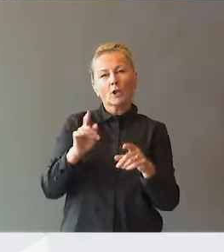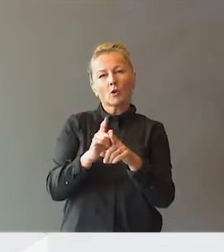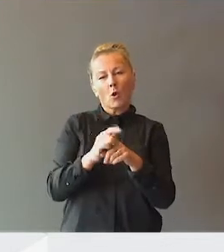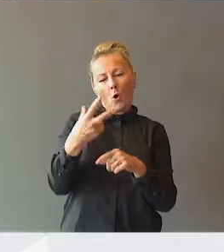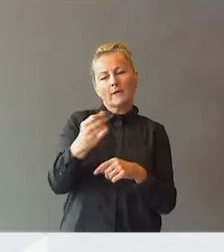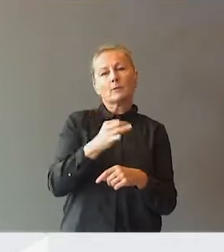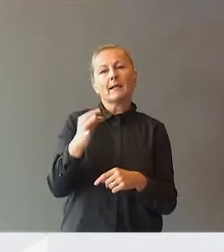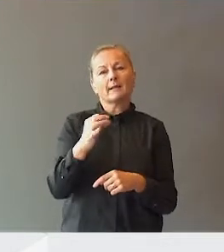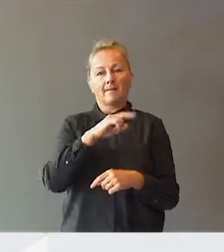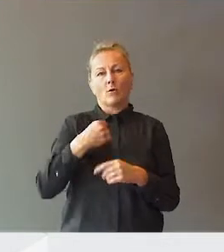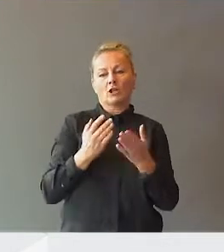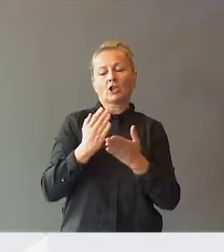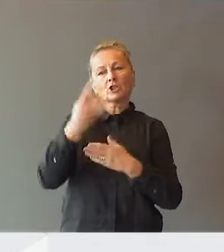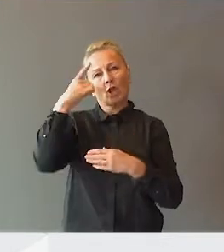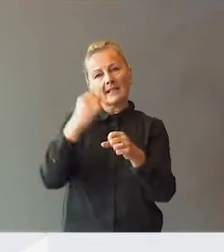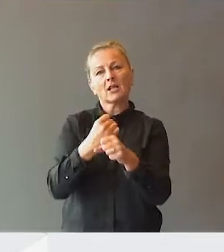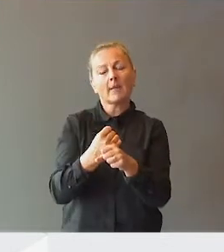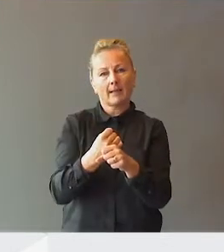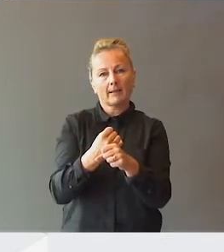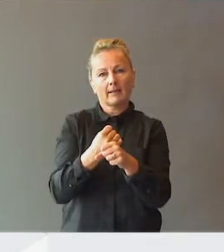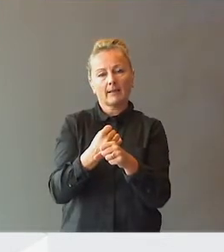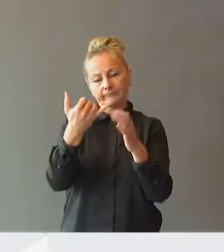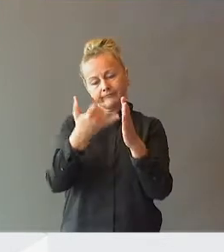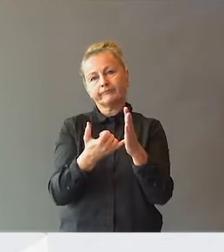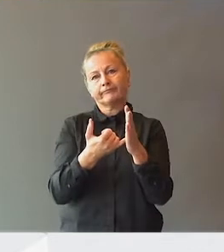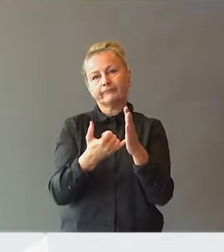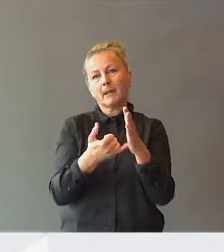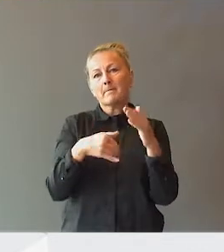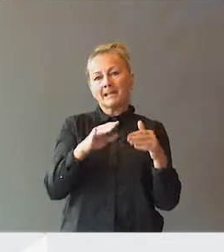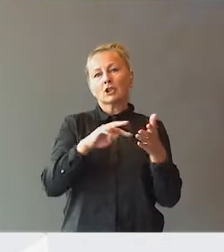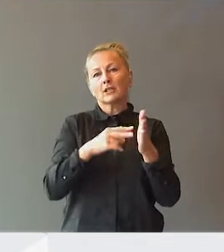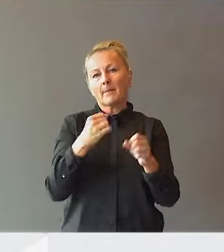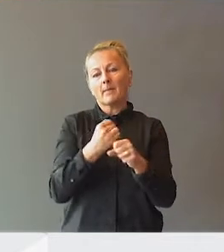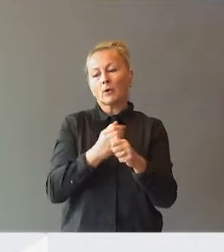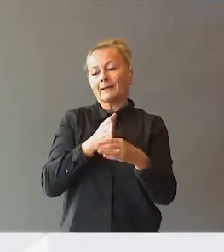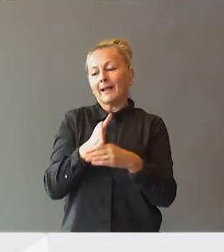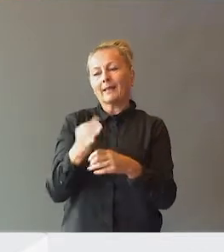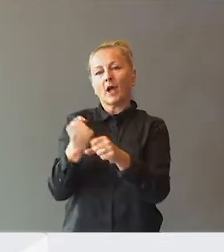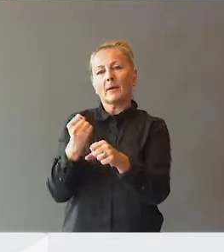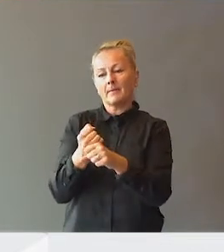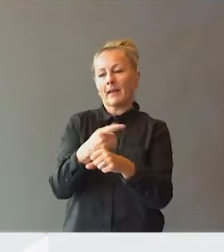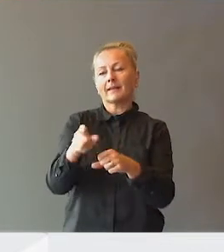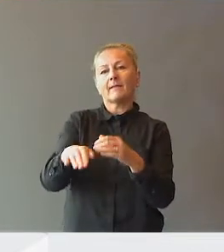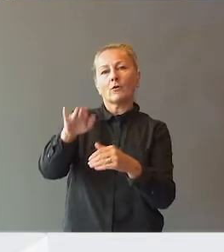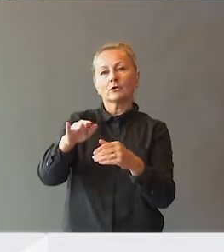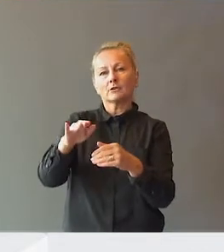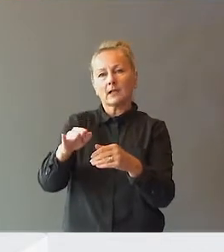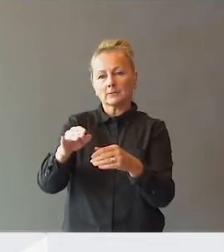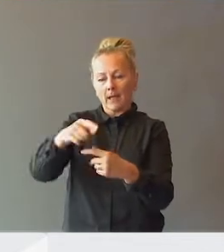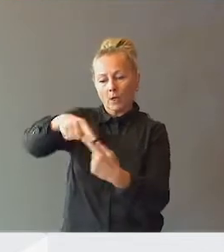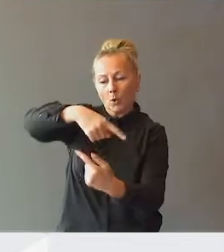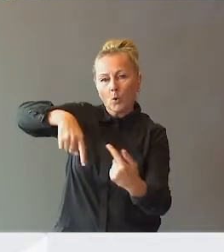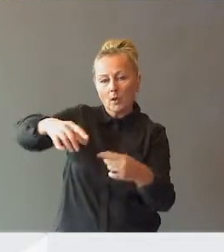i 8 prosent av våre sakkyndighetsarbeid, så ligger det mest systemarbeid og direkte arbeid med de voksne rundt barna.